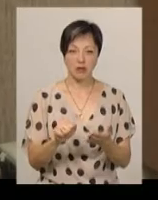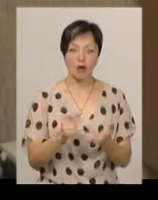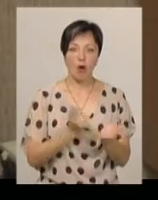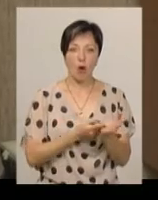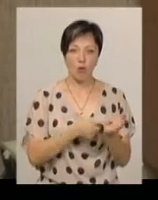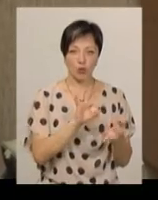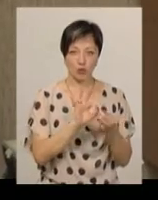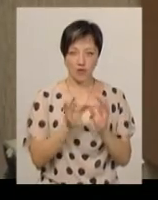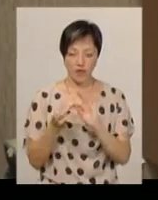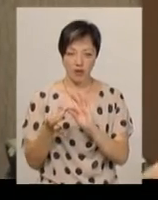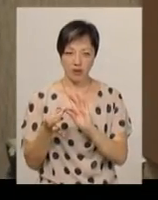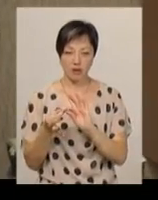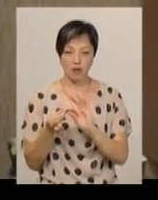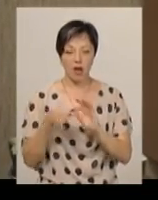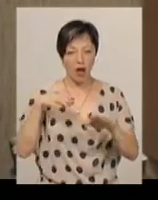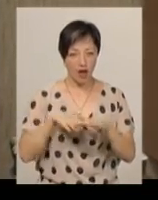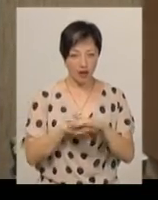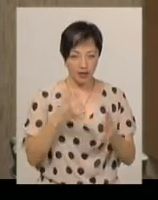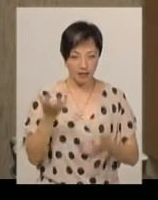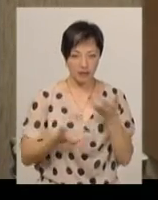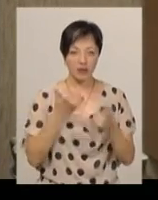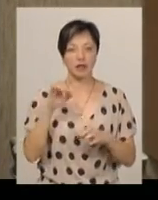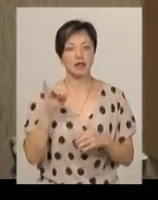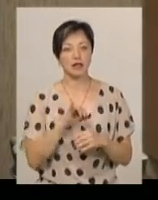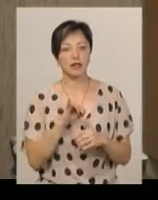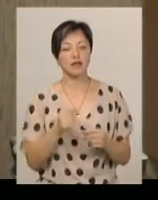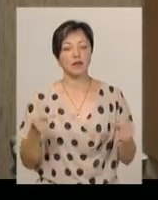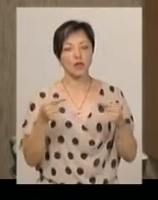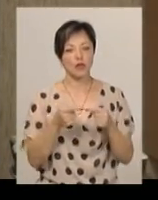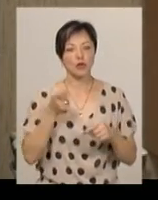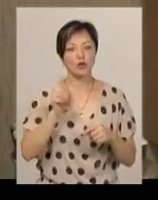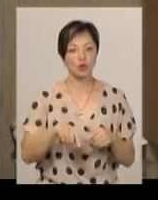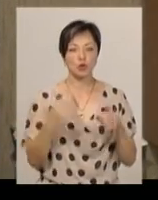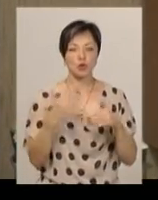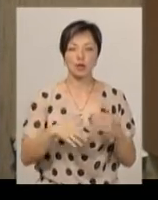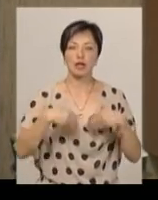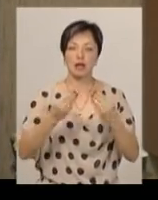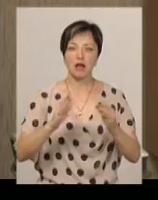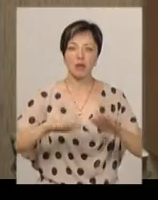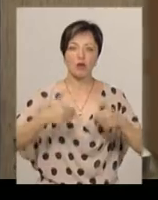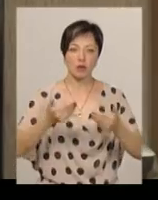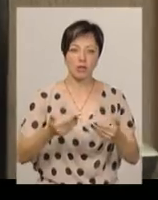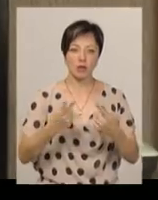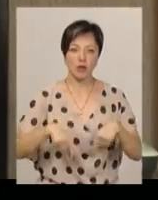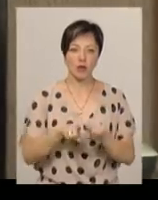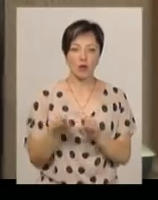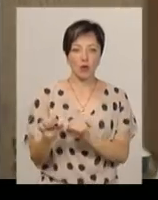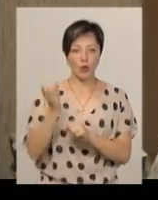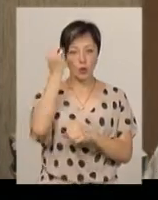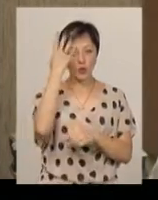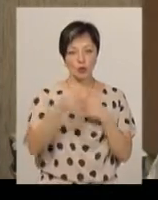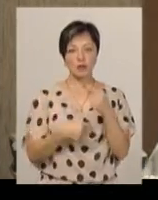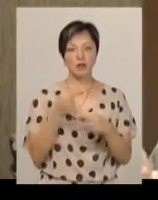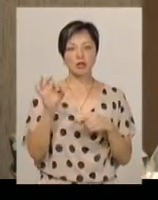обґрунтування, архіви і, відповідно, тоді вже надання пропозицій органу охорони культурної